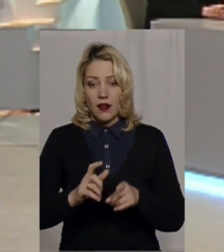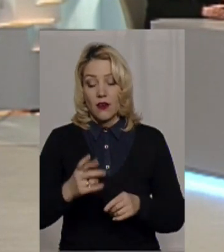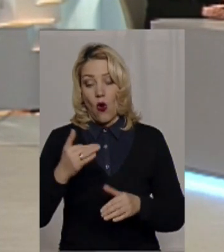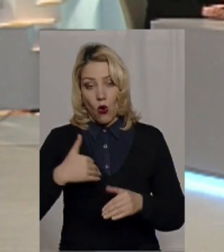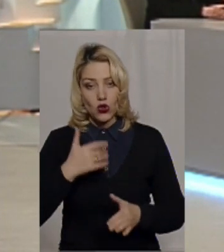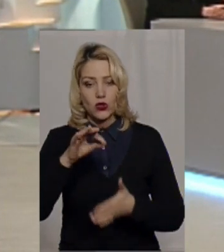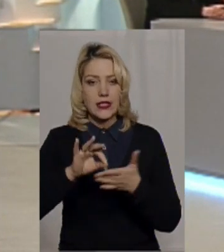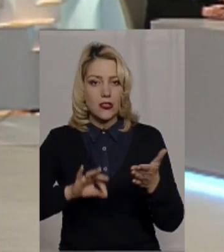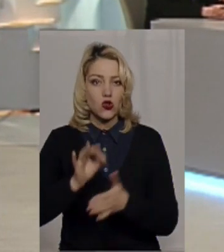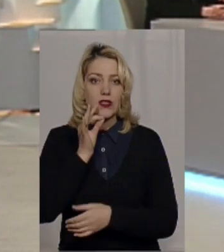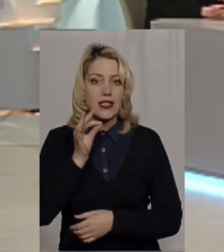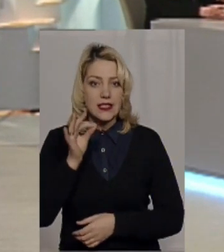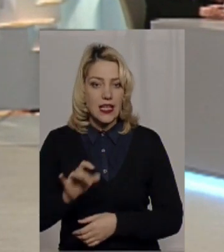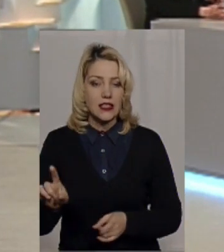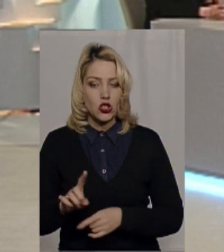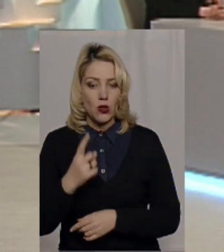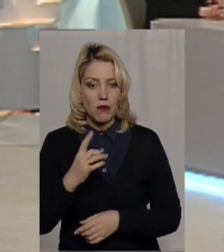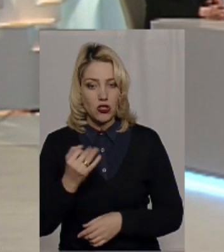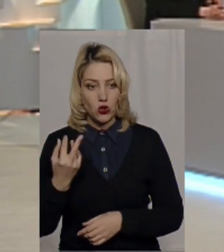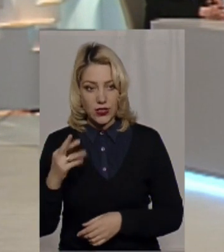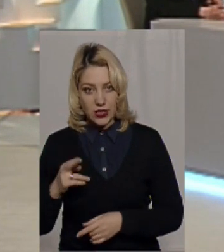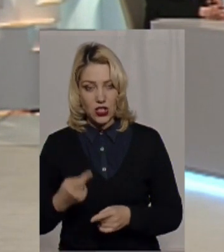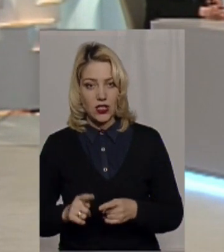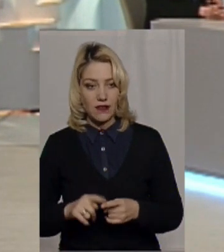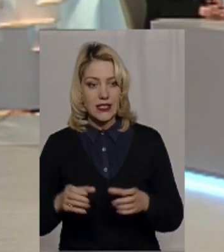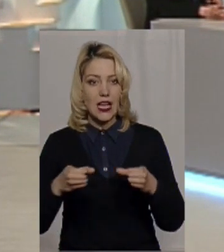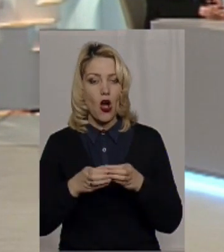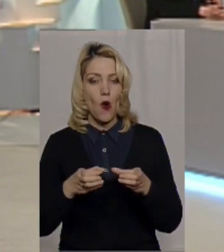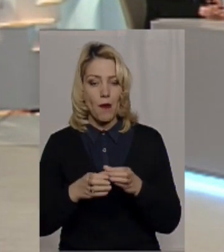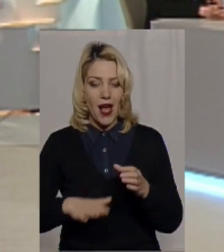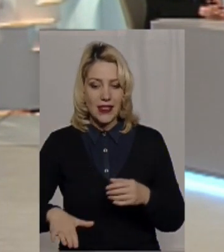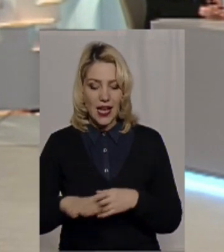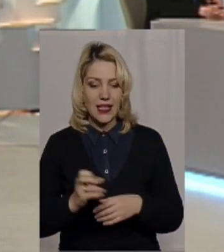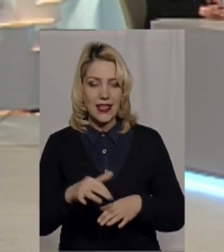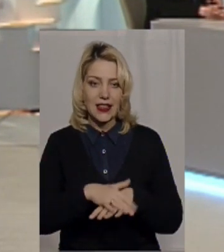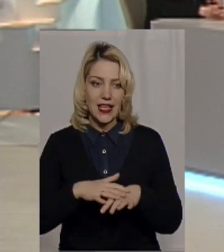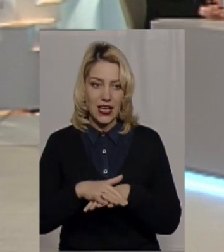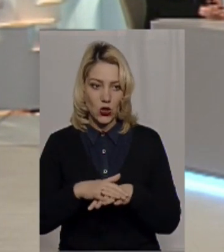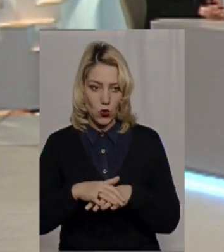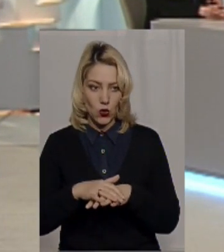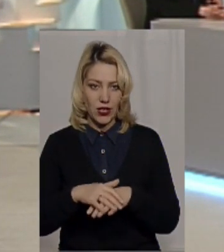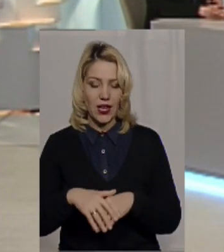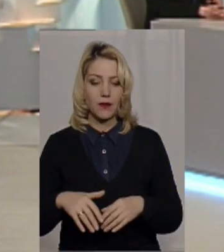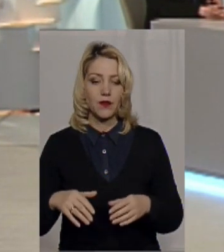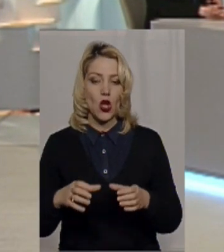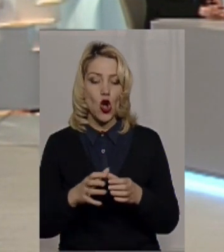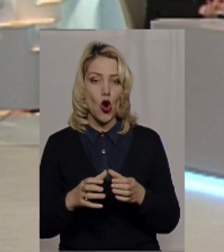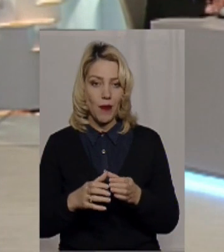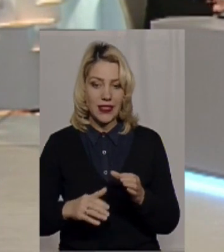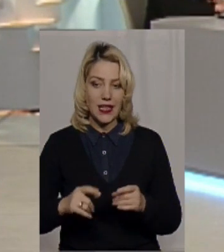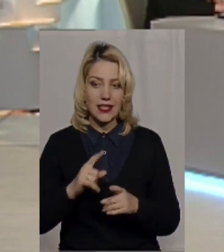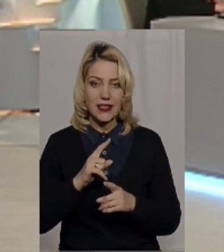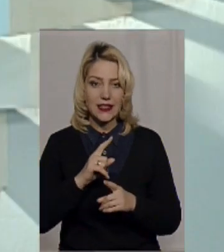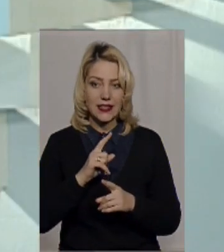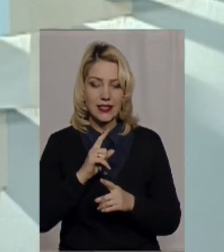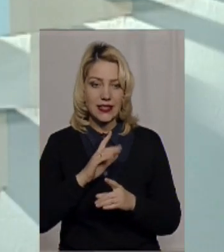сразу хочу сказати, що 1 січня в цих громадах, на територіях, точніше, вже можна говорити, громадах, не